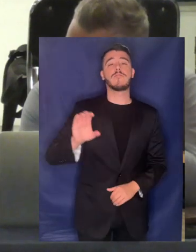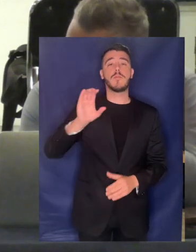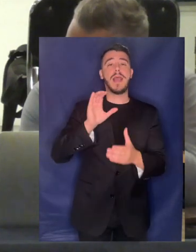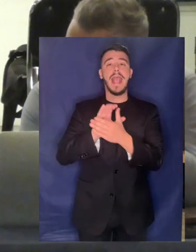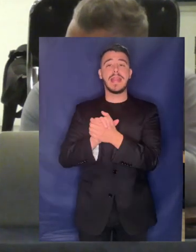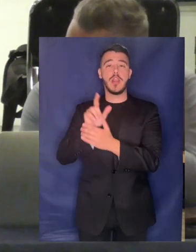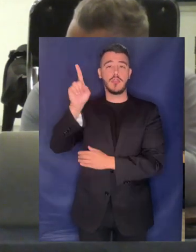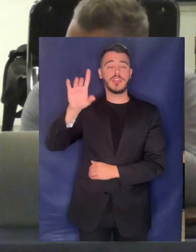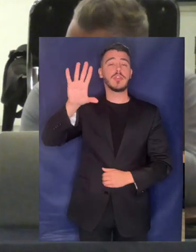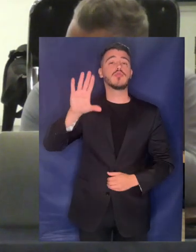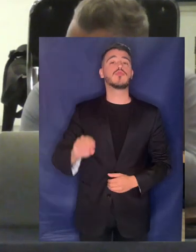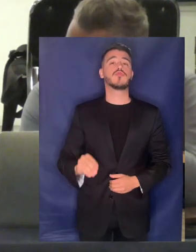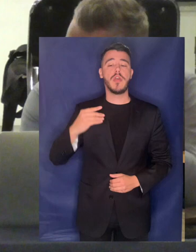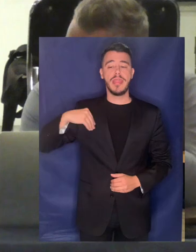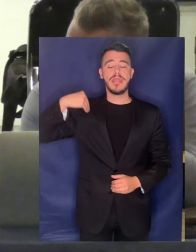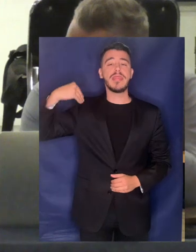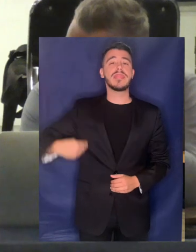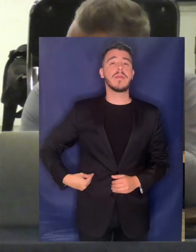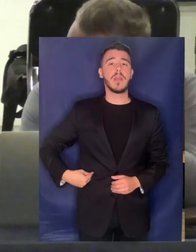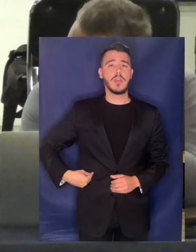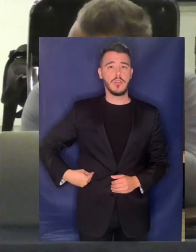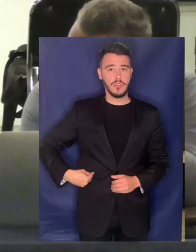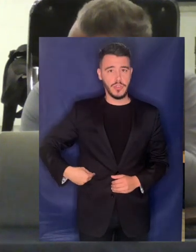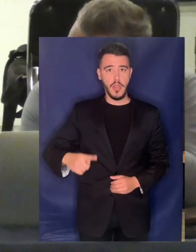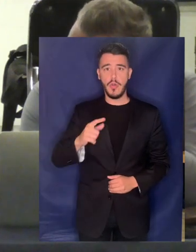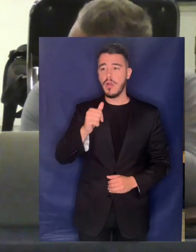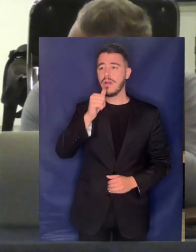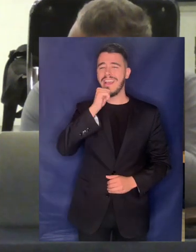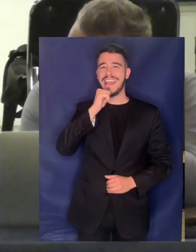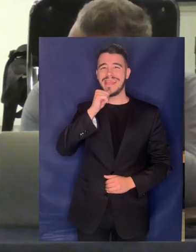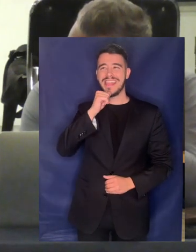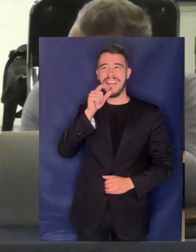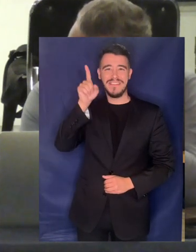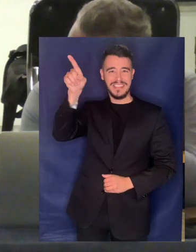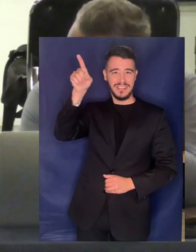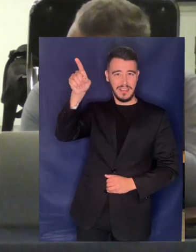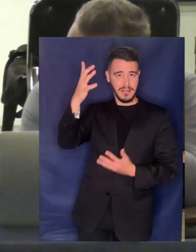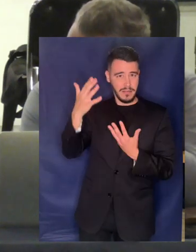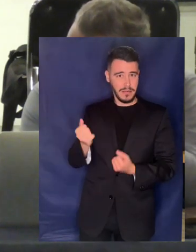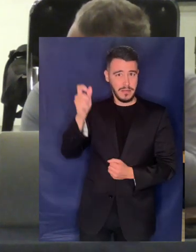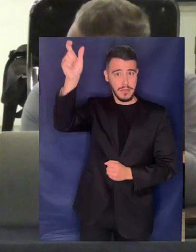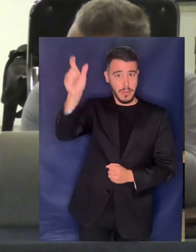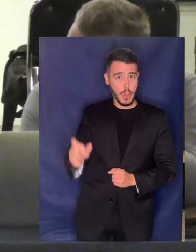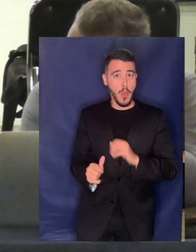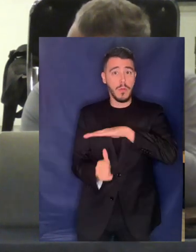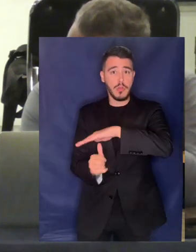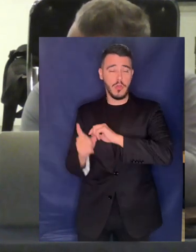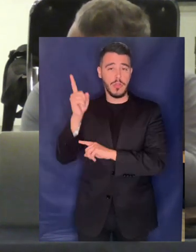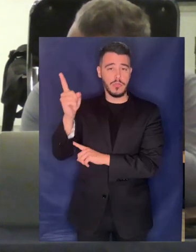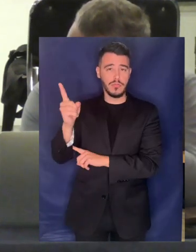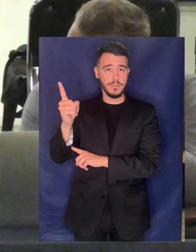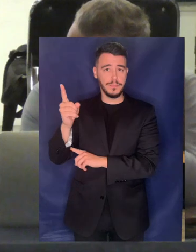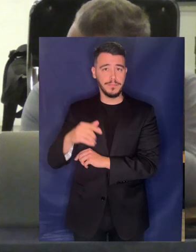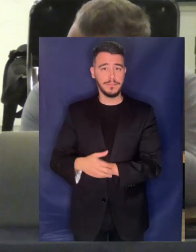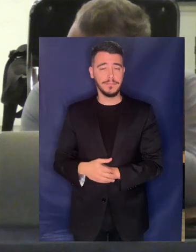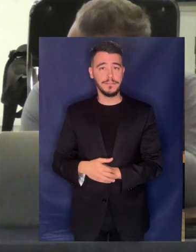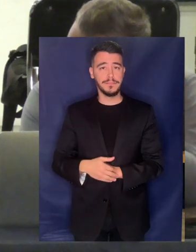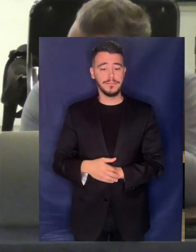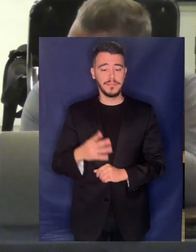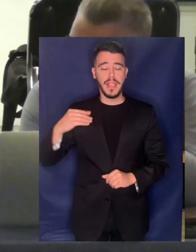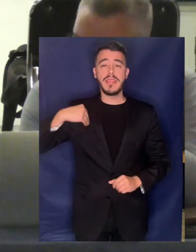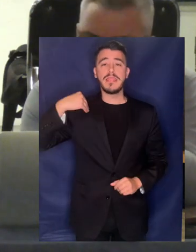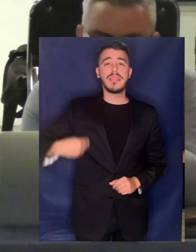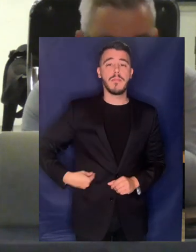Δημόσιων Παρόχων Ήδρευσης της Aqua Publica Europea, της ΑΠΕ που είναι και της Δημόσιας Επιχείρησης